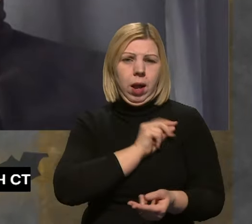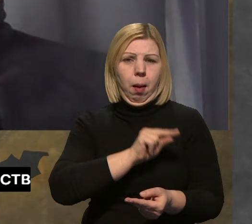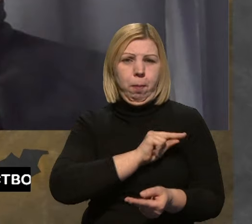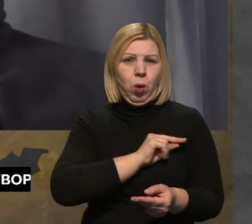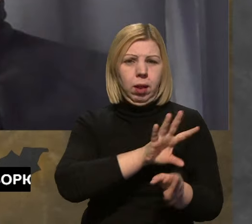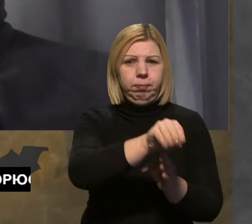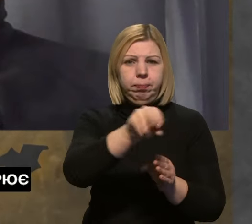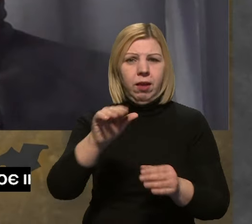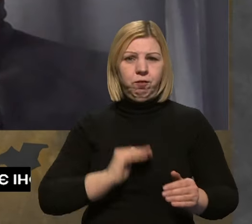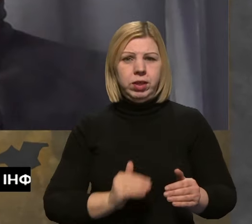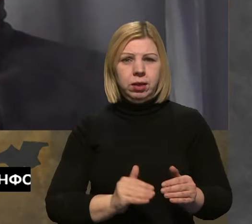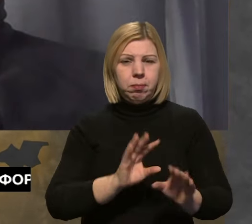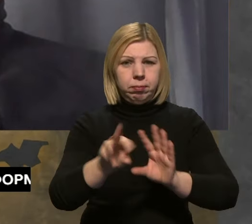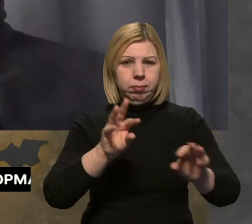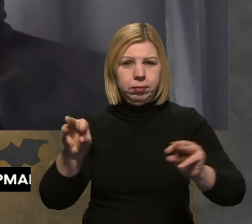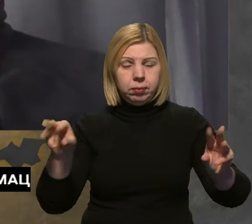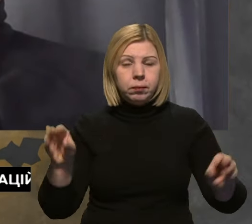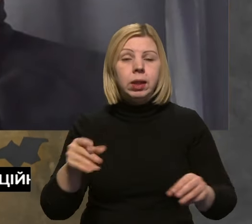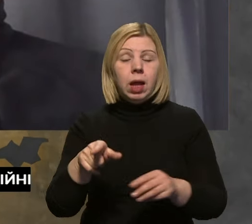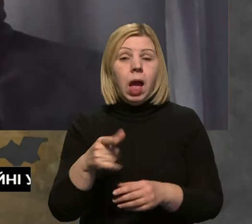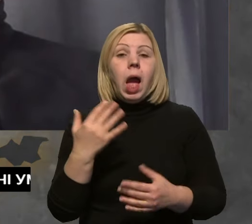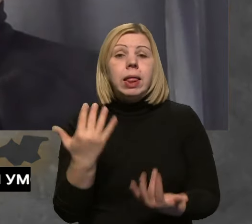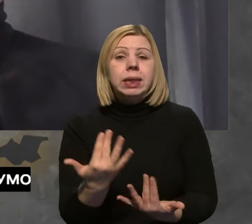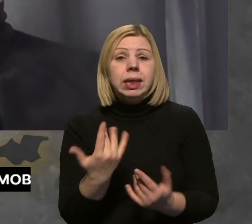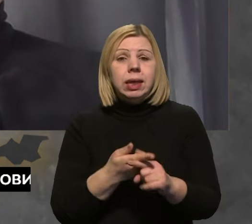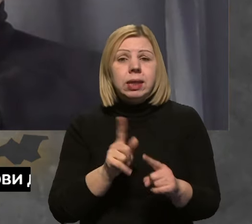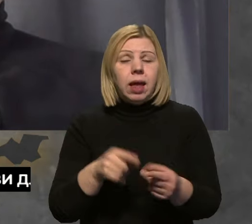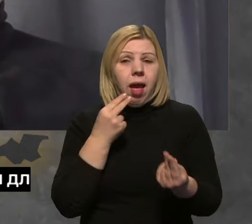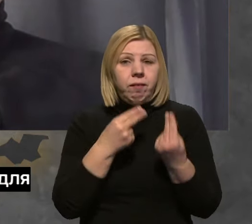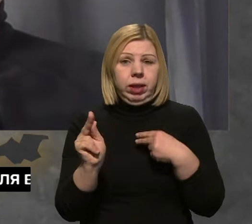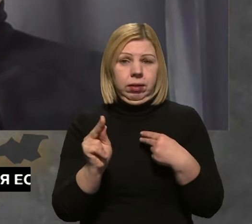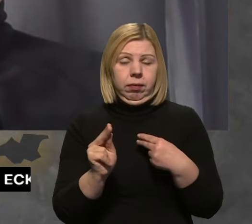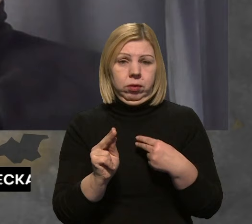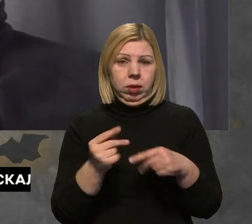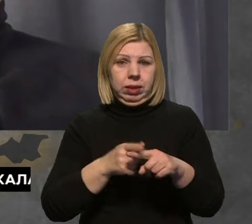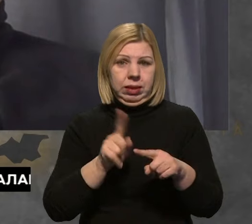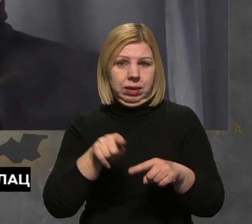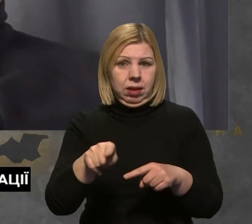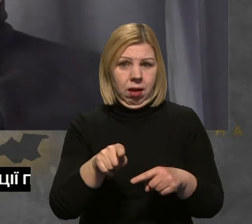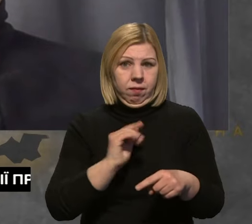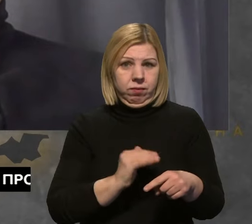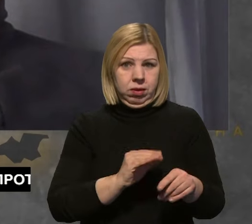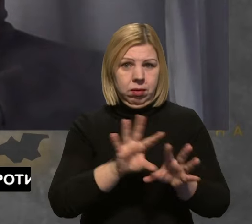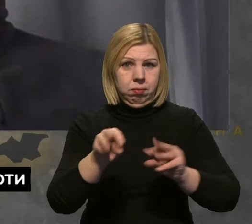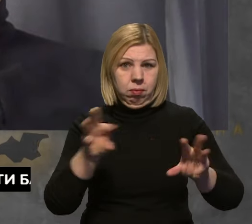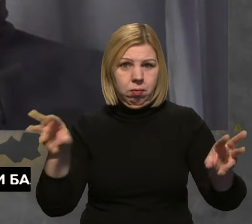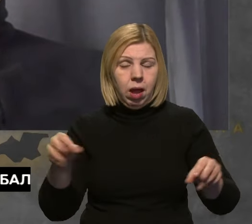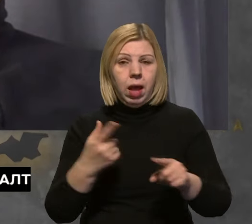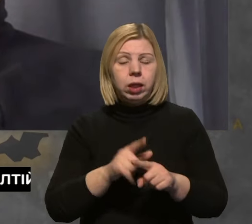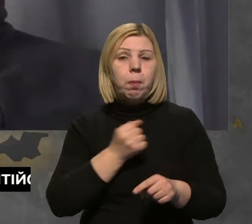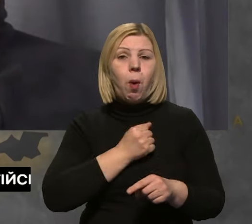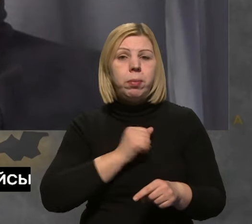говорили із засновником LobbyX. Скажіть, будь ласка, наскільки ефективний цей рекрутинг, якщо ми порівнюємо і з